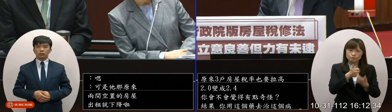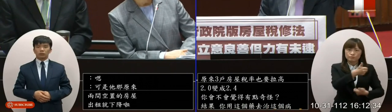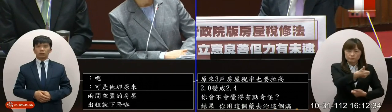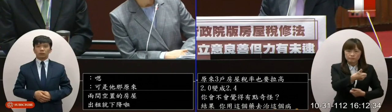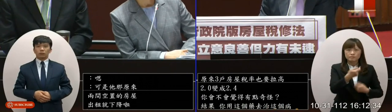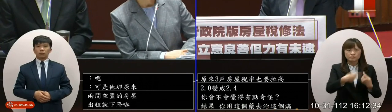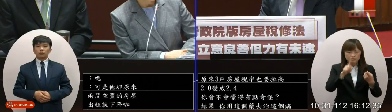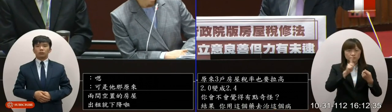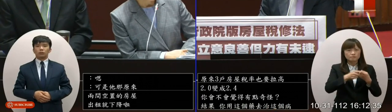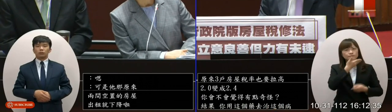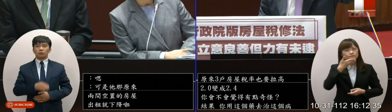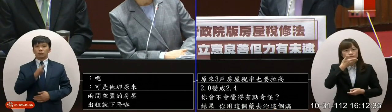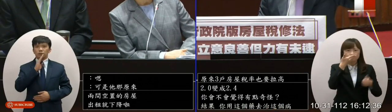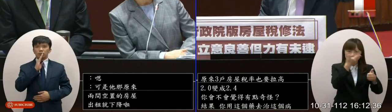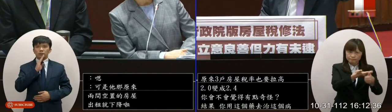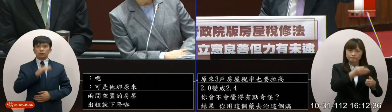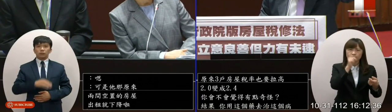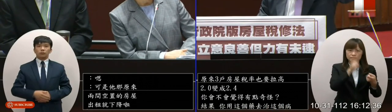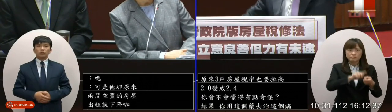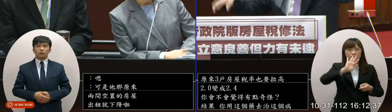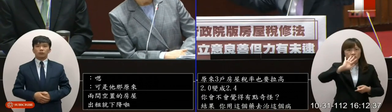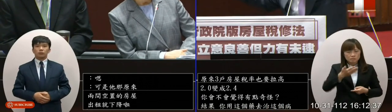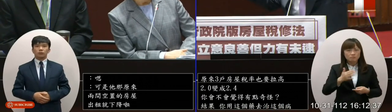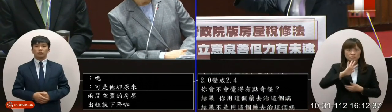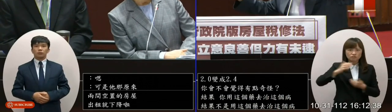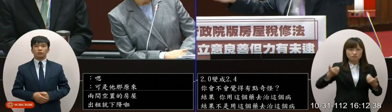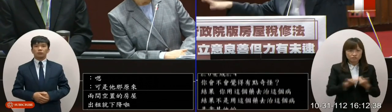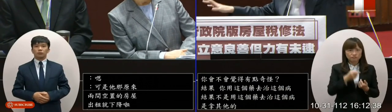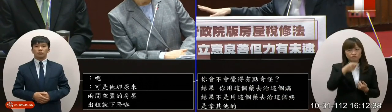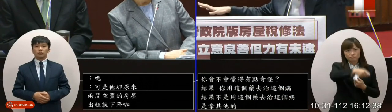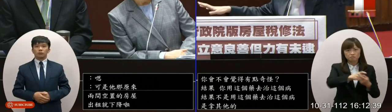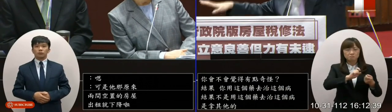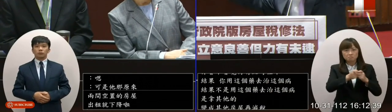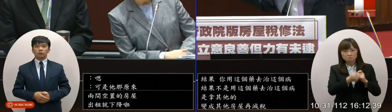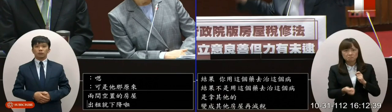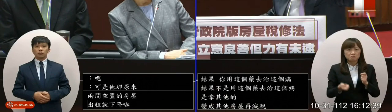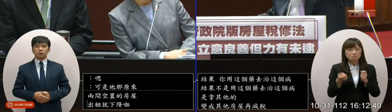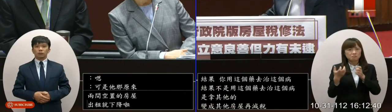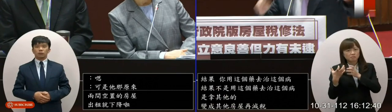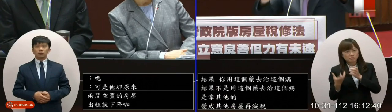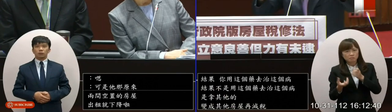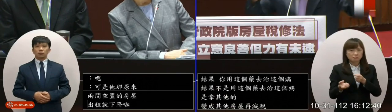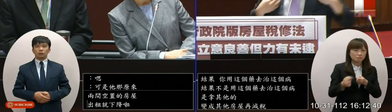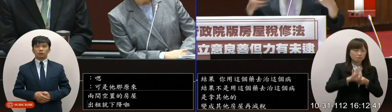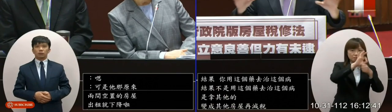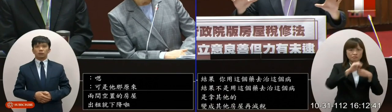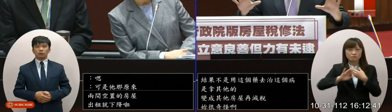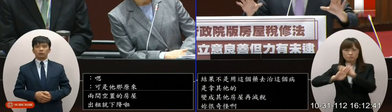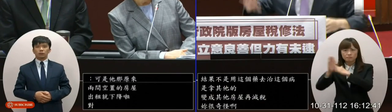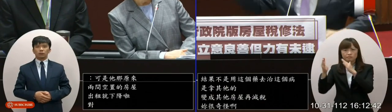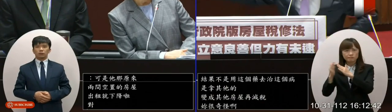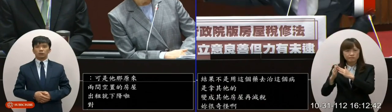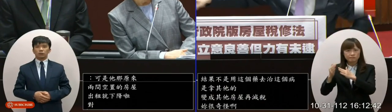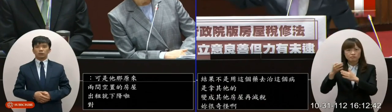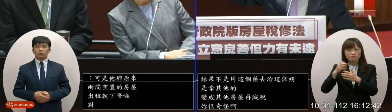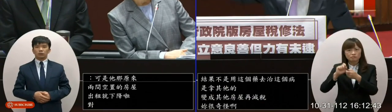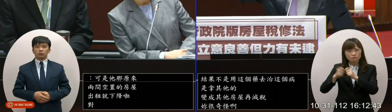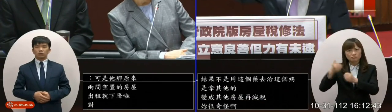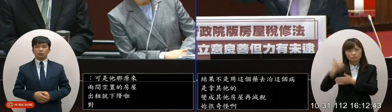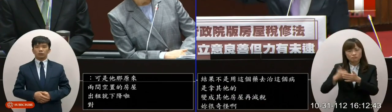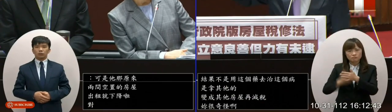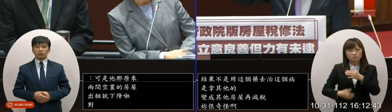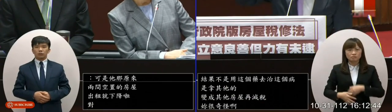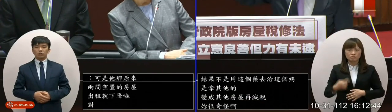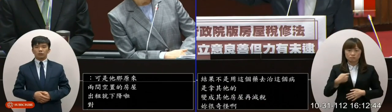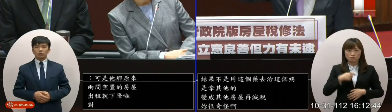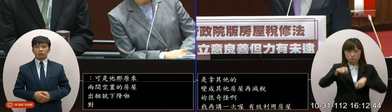房屋享有的那個稅率結果他還加稅然後結果是其他房屋來減稅你用我的版本就沒問題了我的其他房屋還